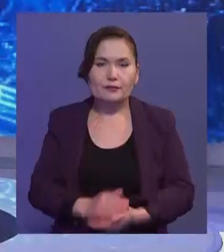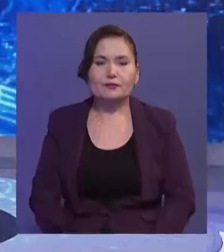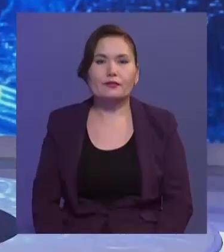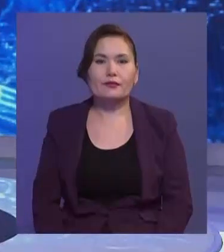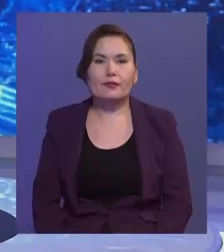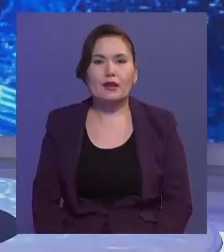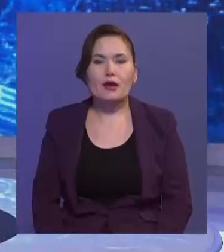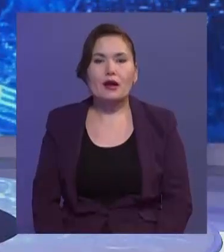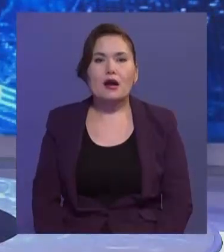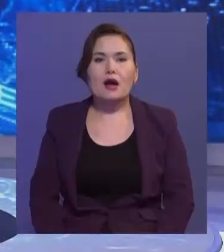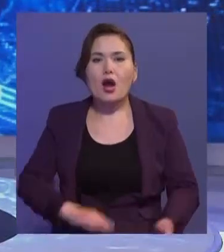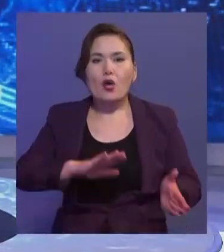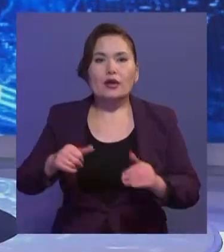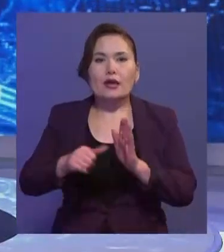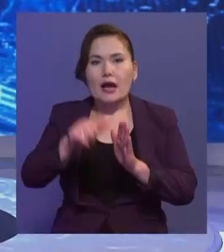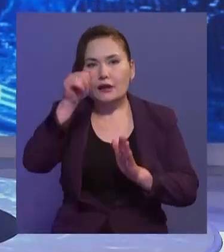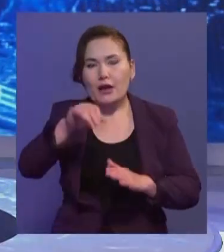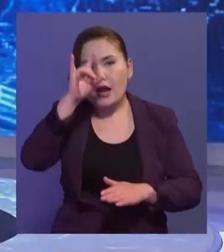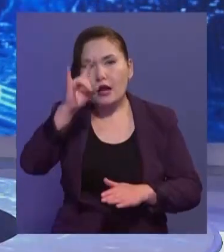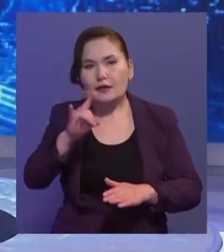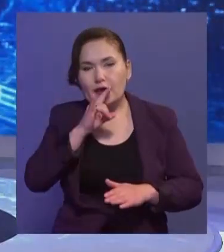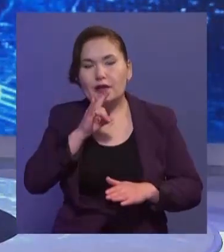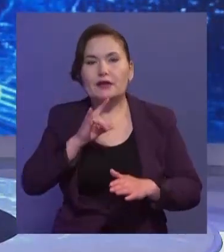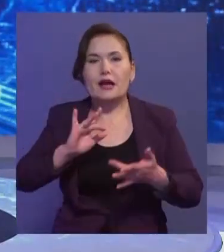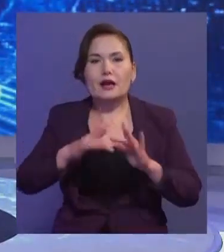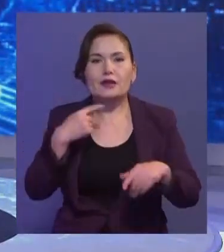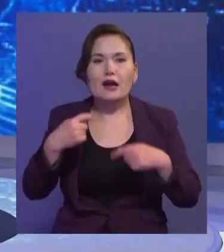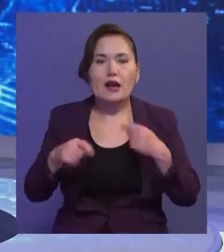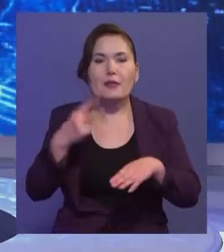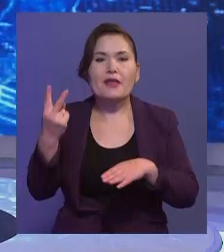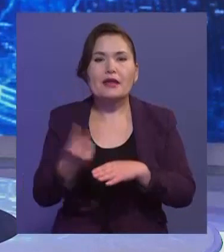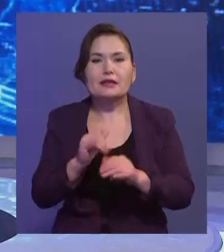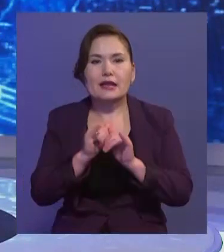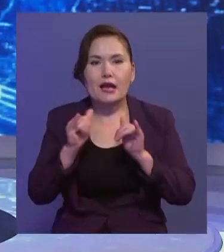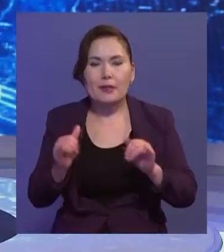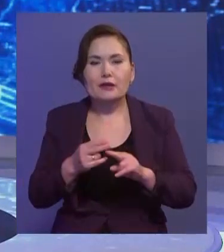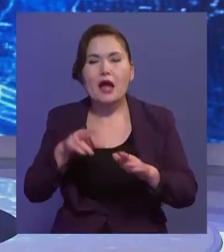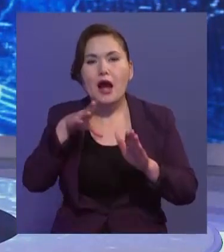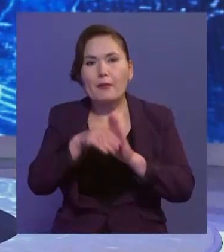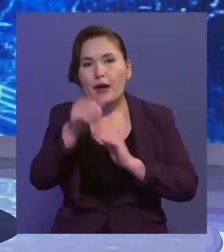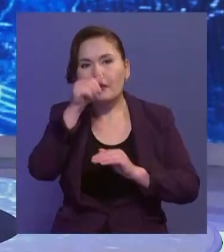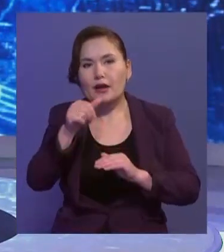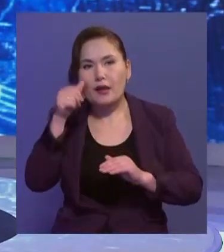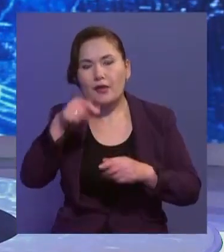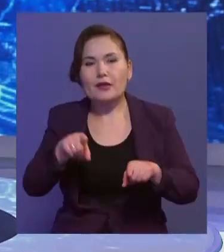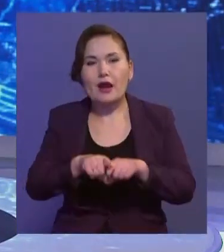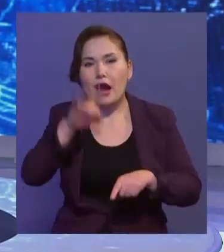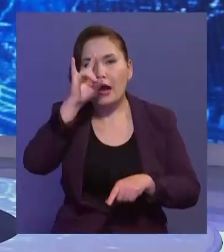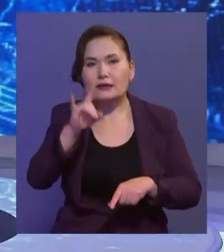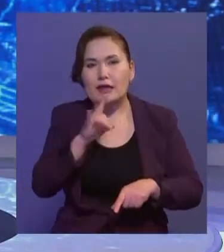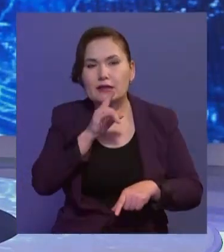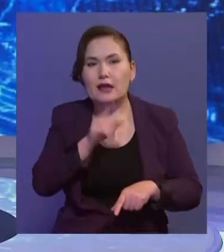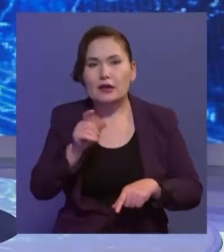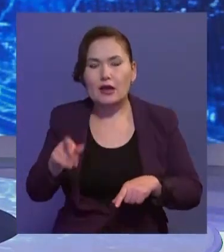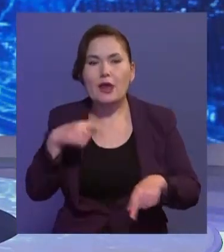Өткен жарты жылда елімізде электронды сауда көлемі екі есе артқан, яғни бұлтырмен салыстырғанда қазақстандықтар